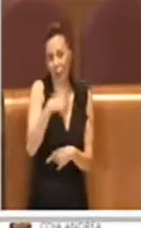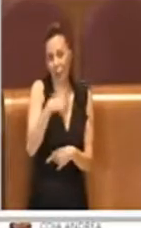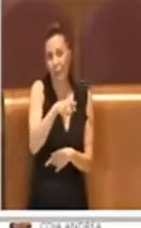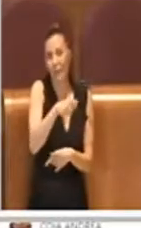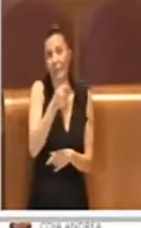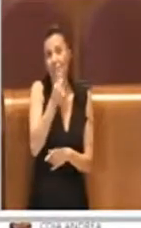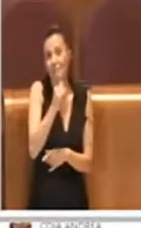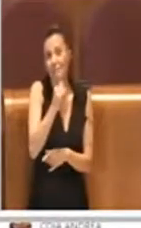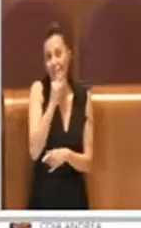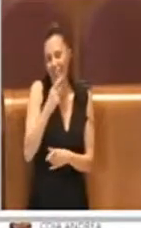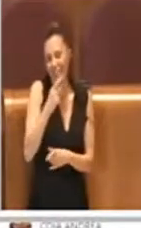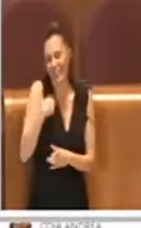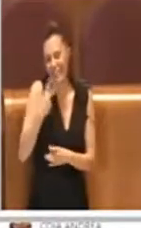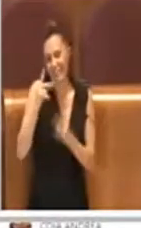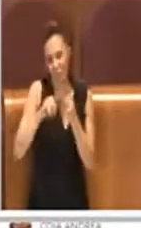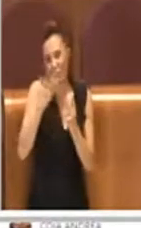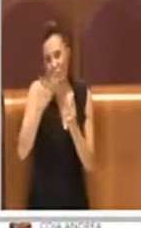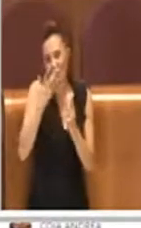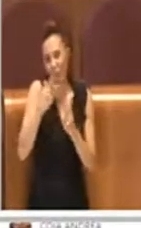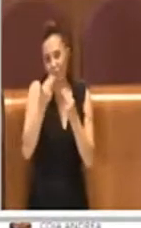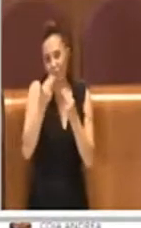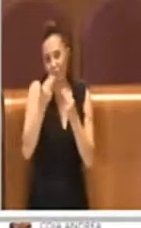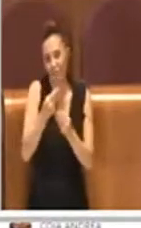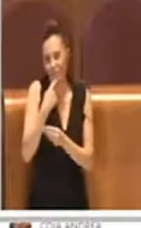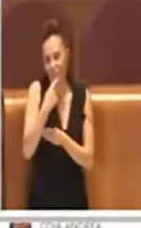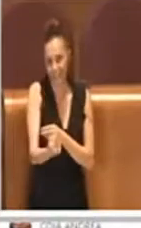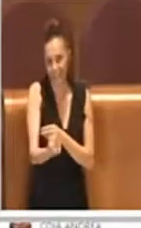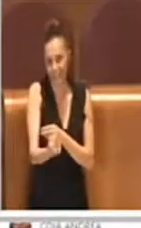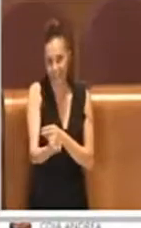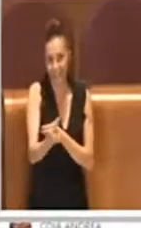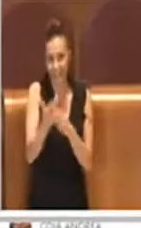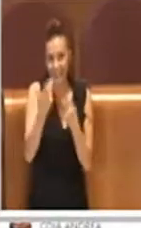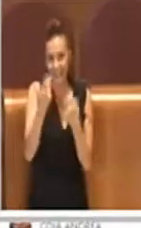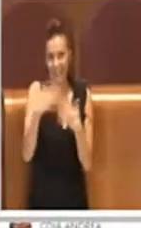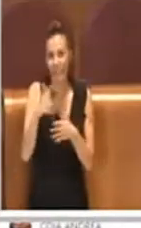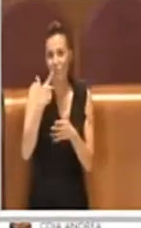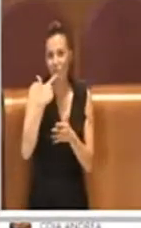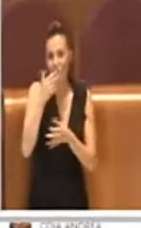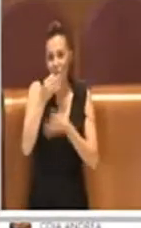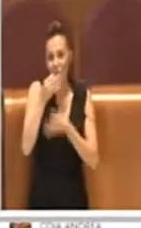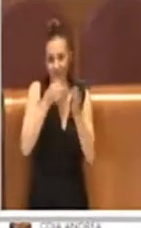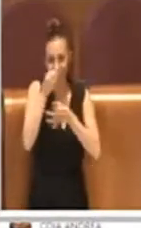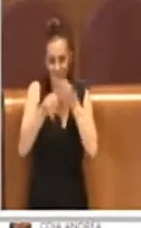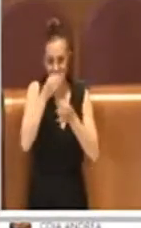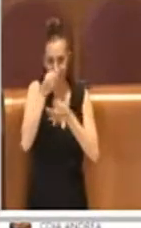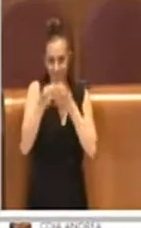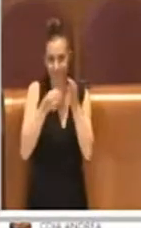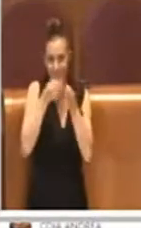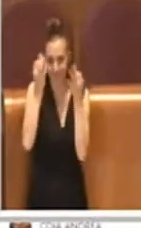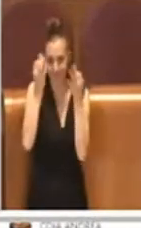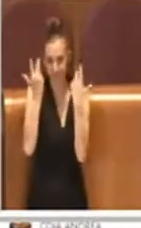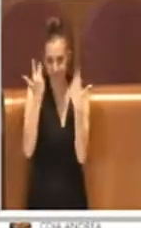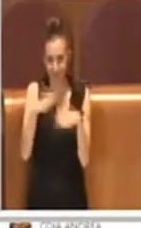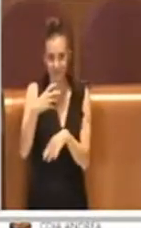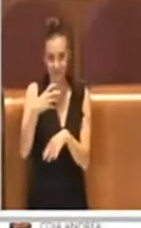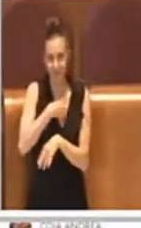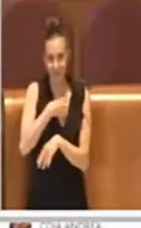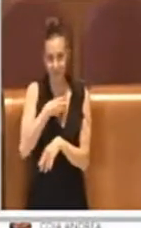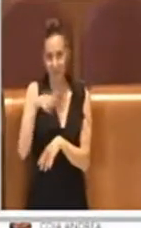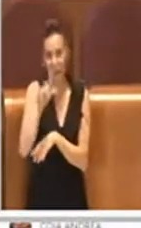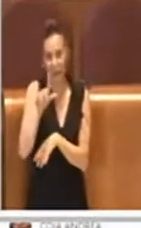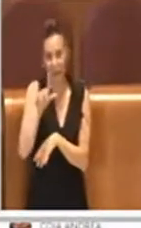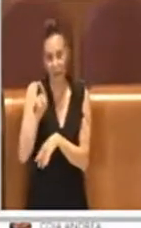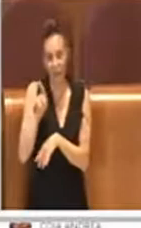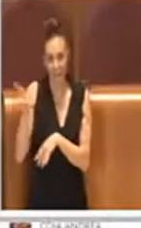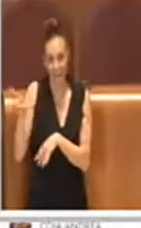poi facciamo confusione, è che come ha ben detto e ha già narrato nell'esposizione l'assessore Lemetti,